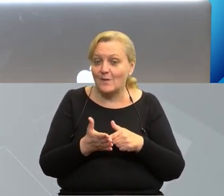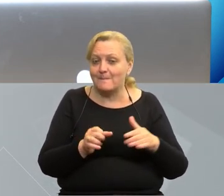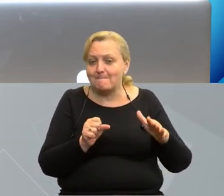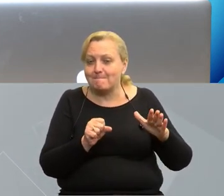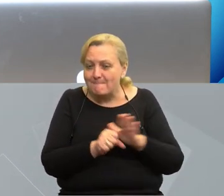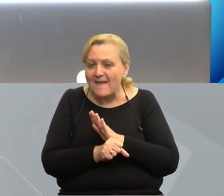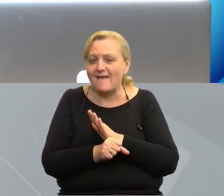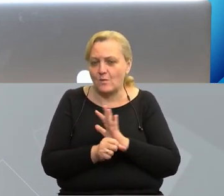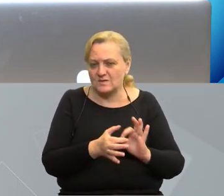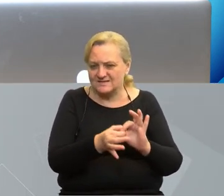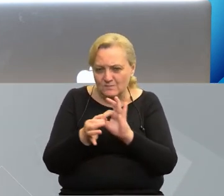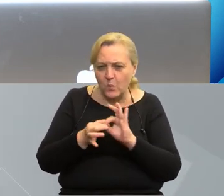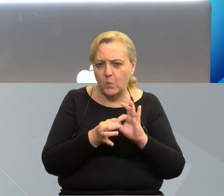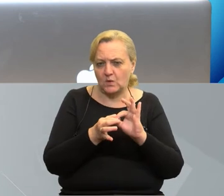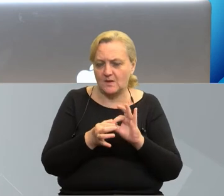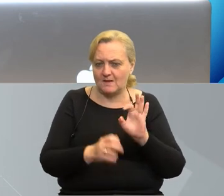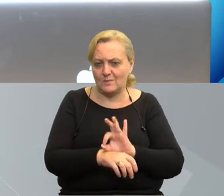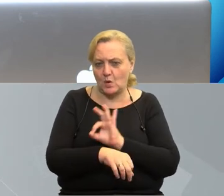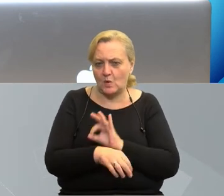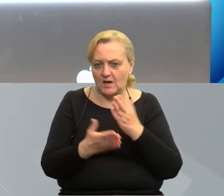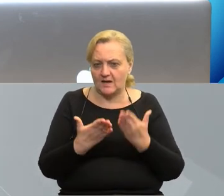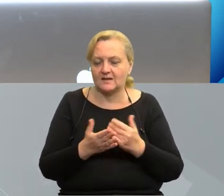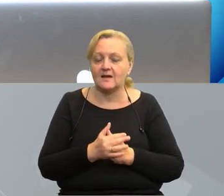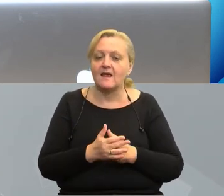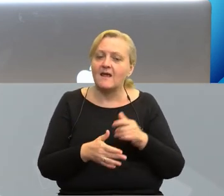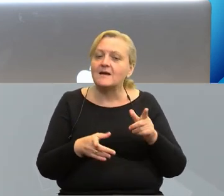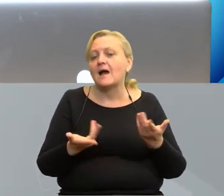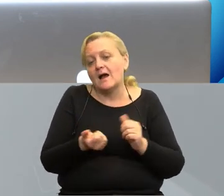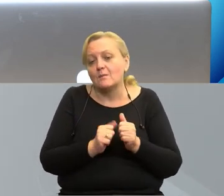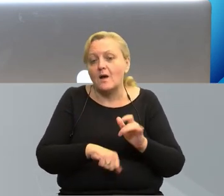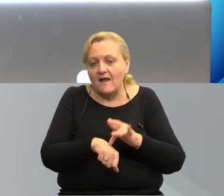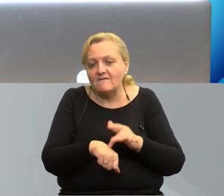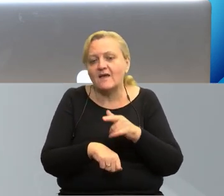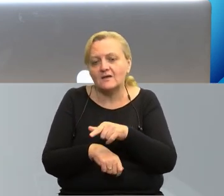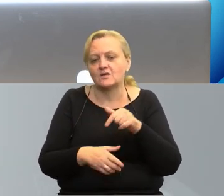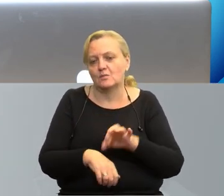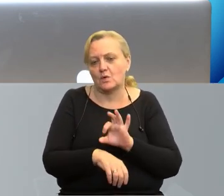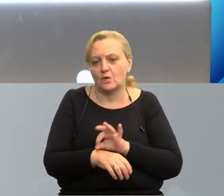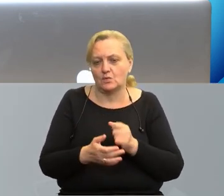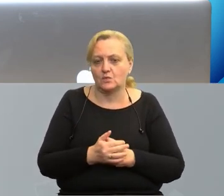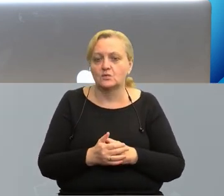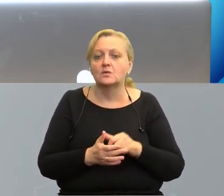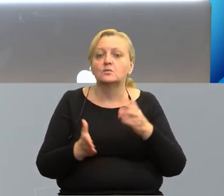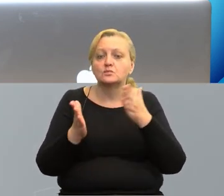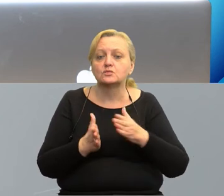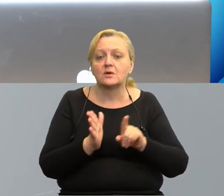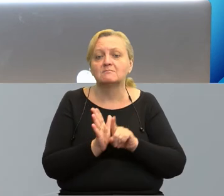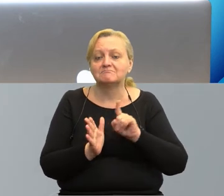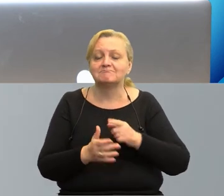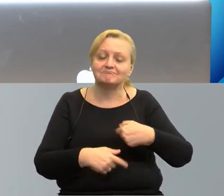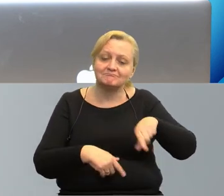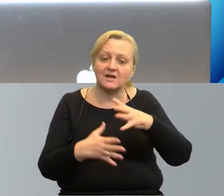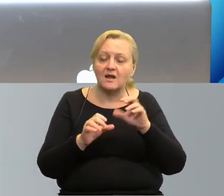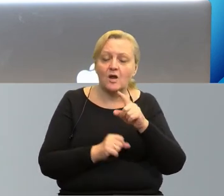komplementarne, czyli spójne projekty, a de facto efekty tych projektów. To co przygotowujemy dla naszych